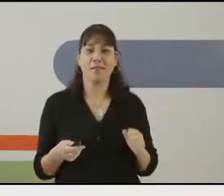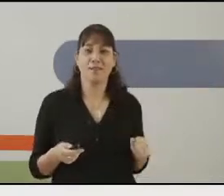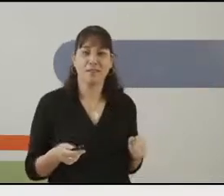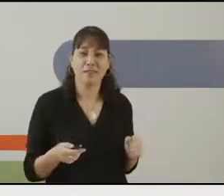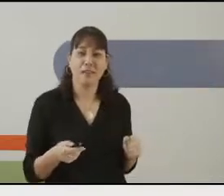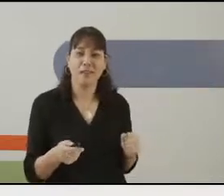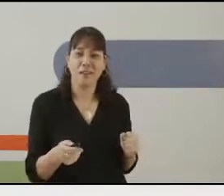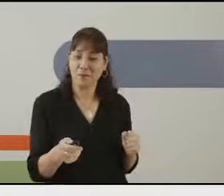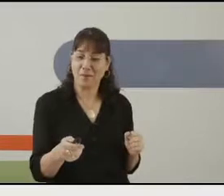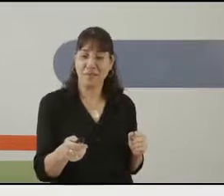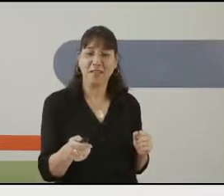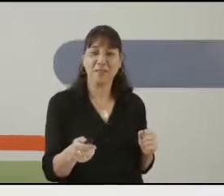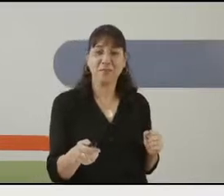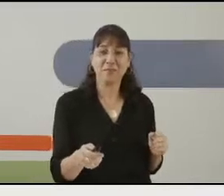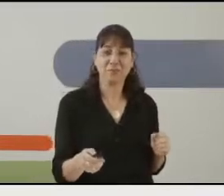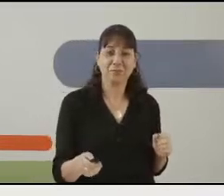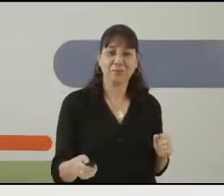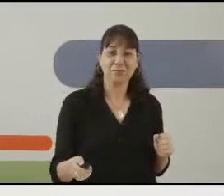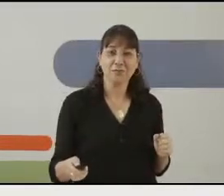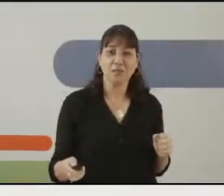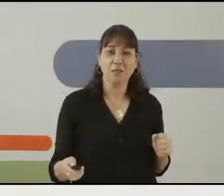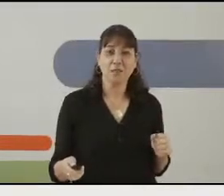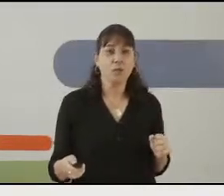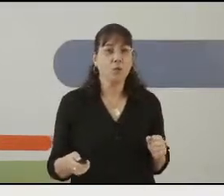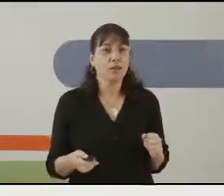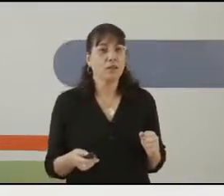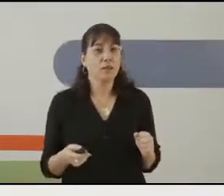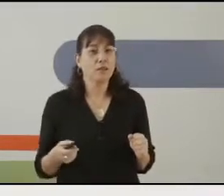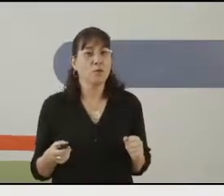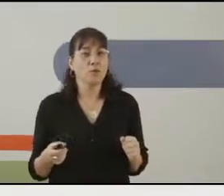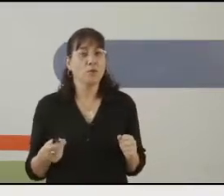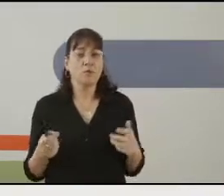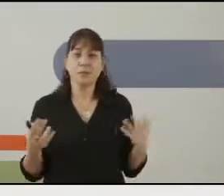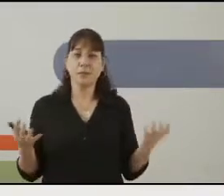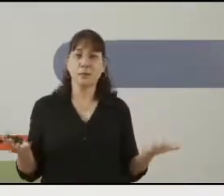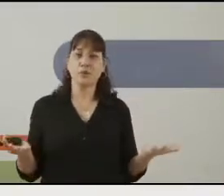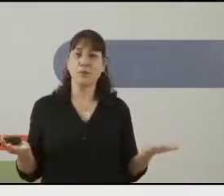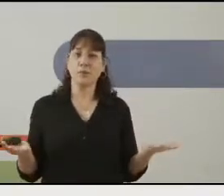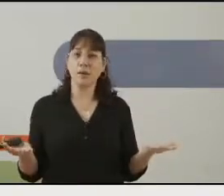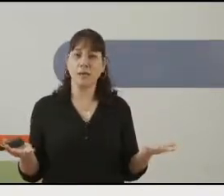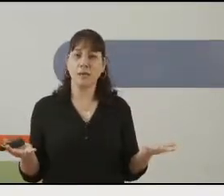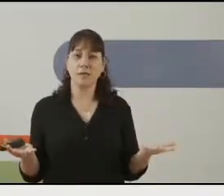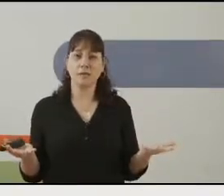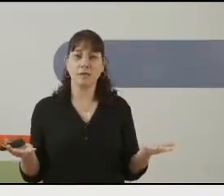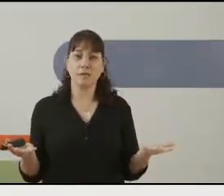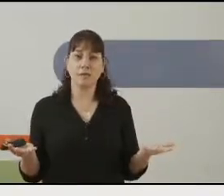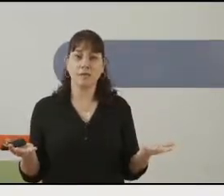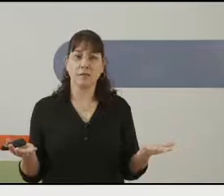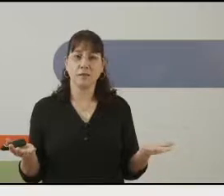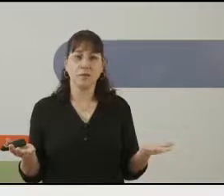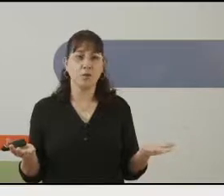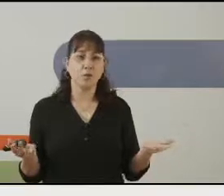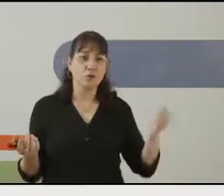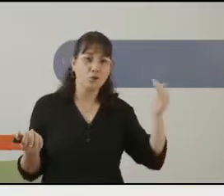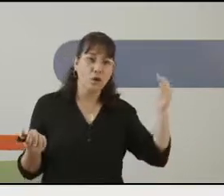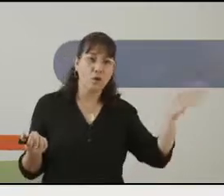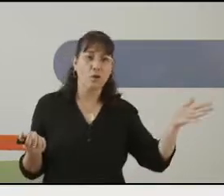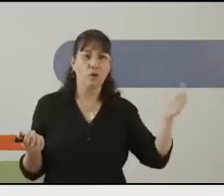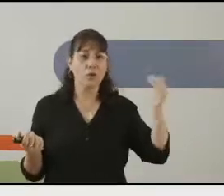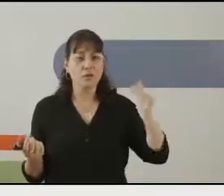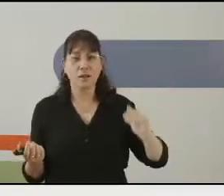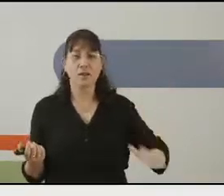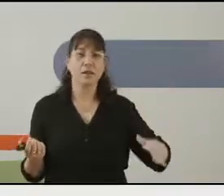הכתר, מעניין. אולי תאספו פריטים שונים מהבית, כמו